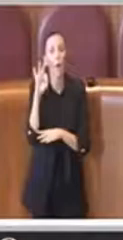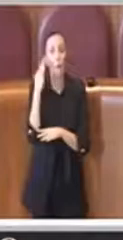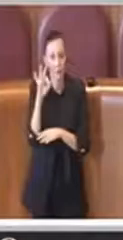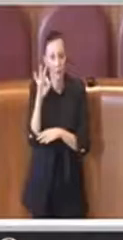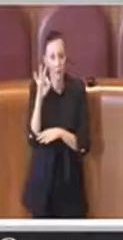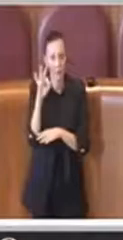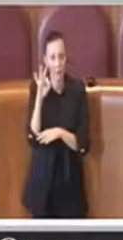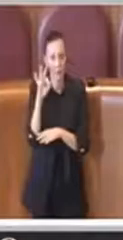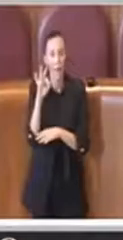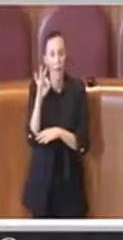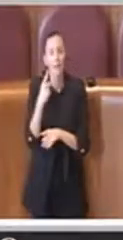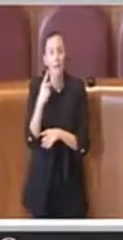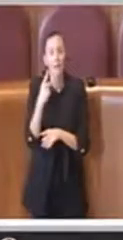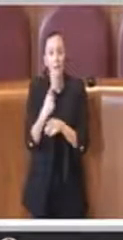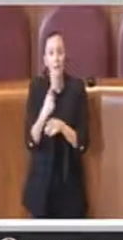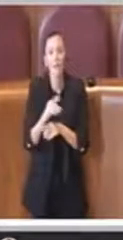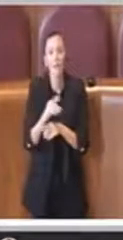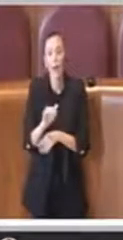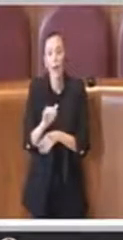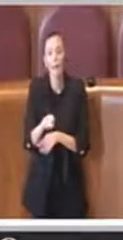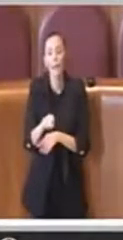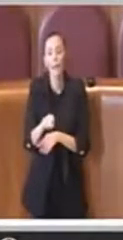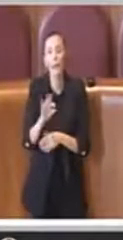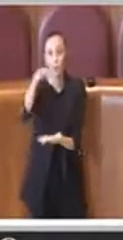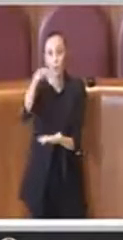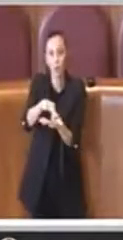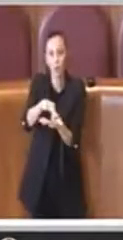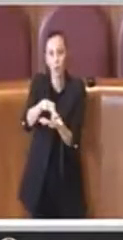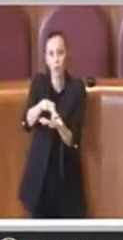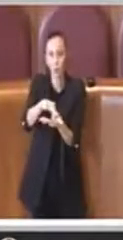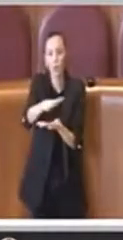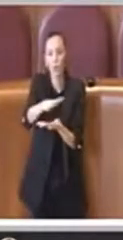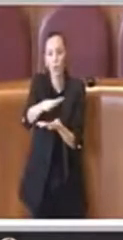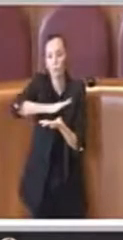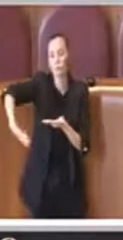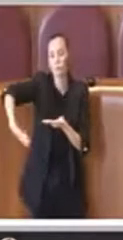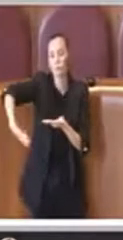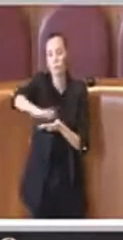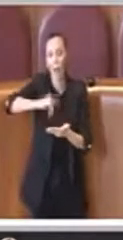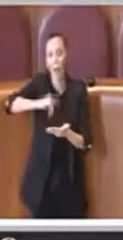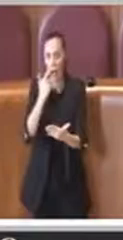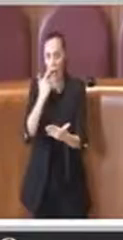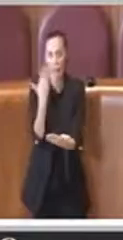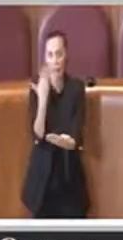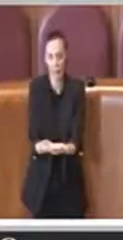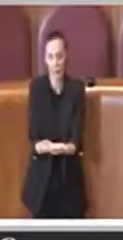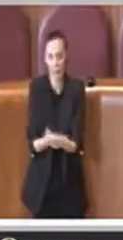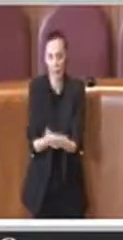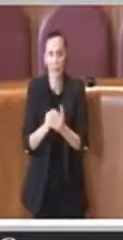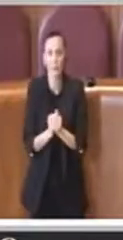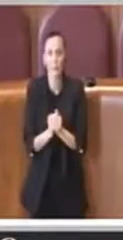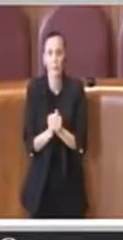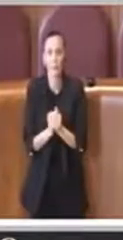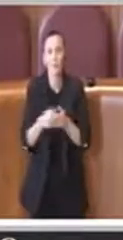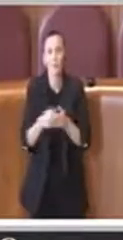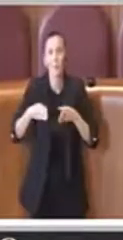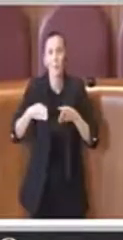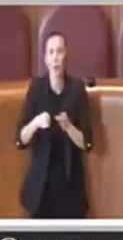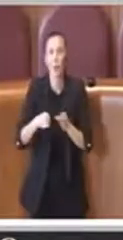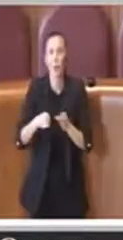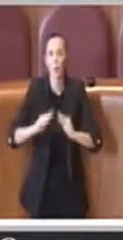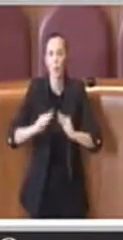dimensione idonea. Si dovrà evidentemente avviare anche un percorso veramente costruttivo affinché